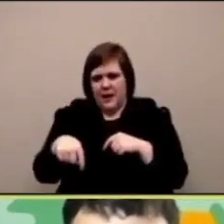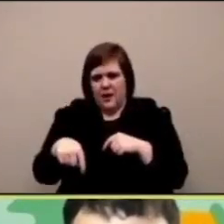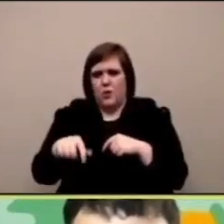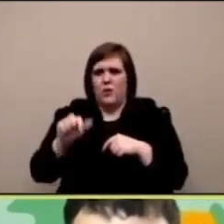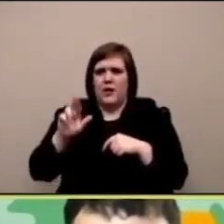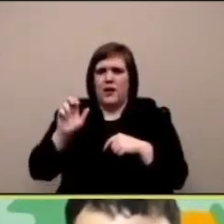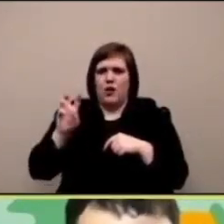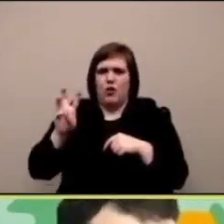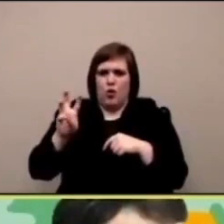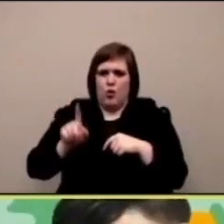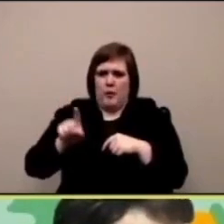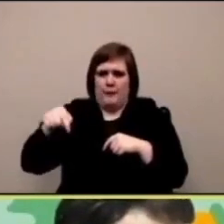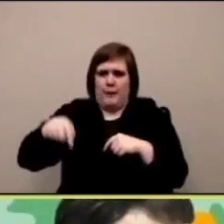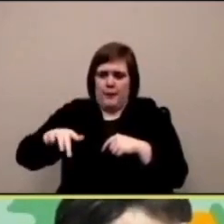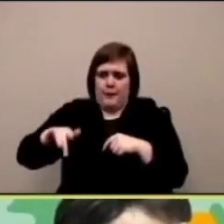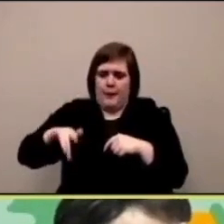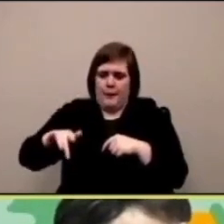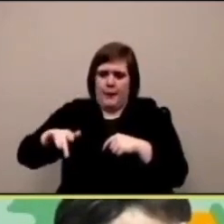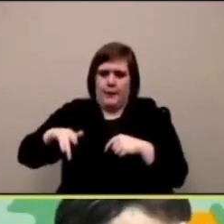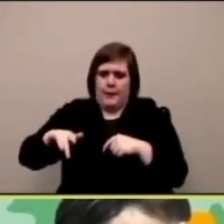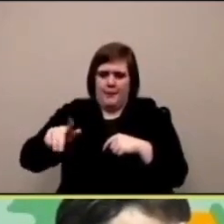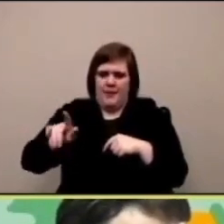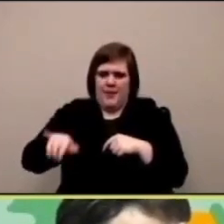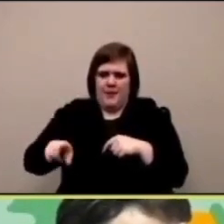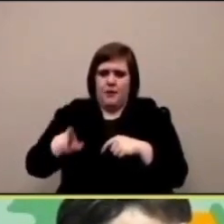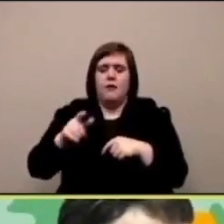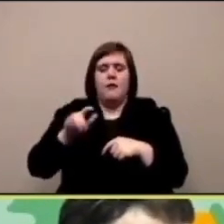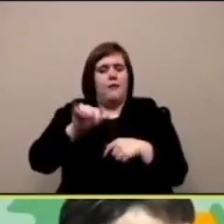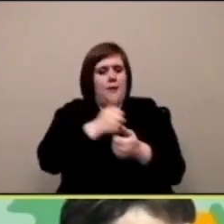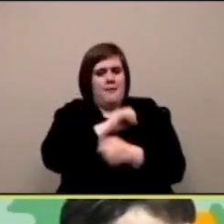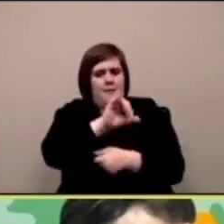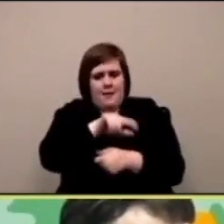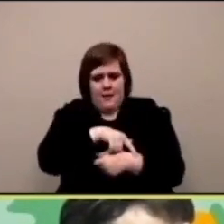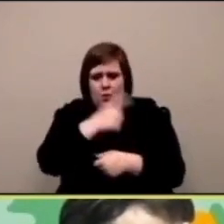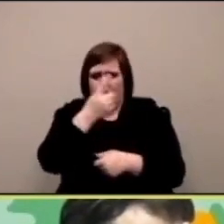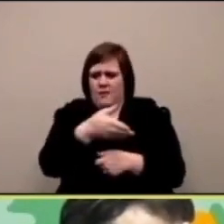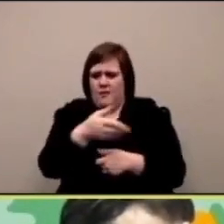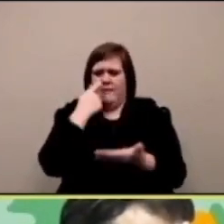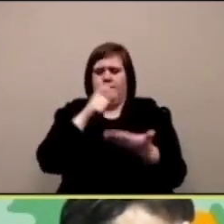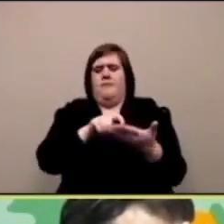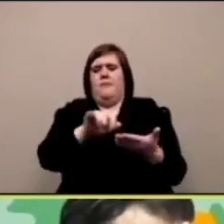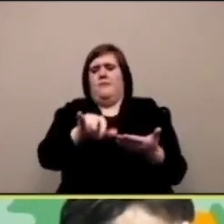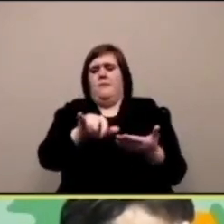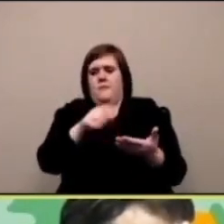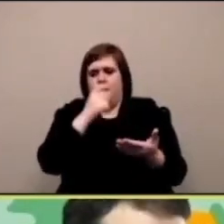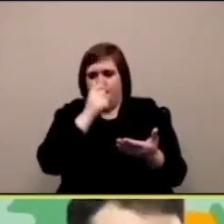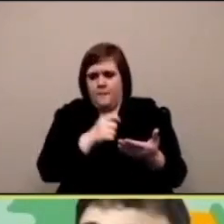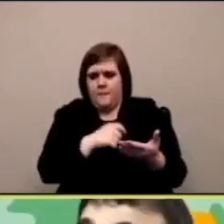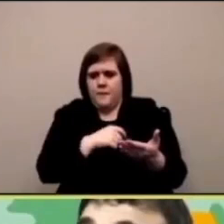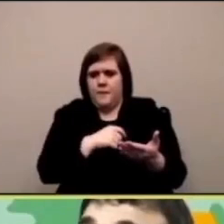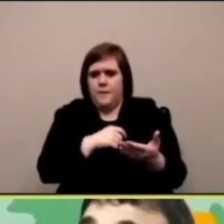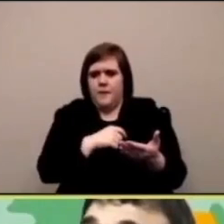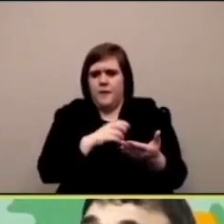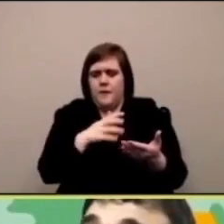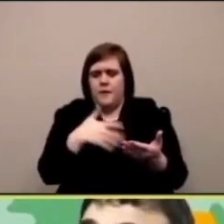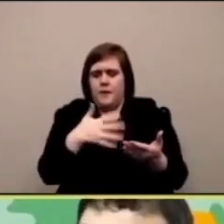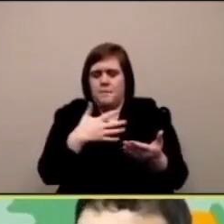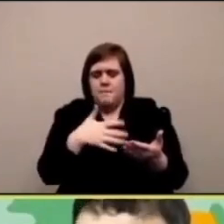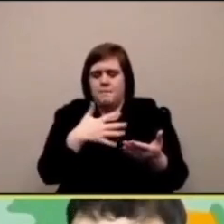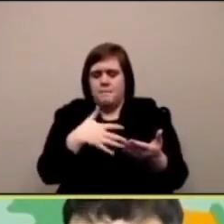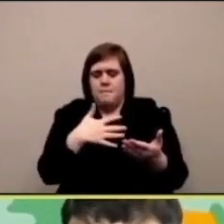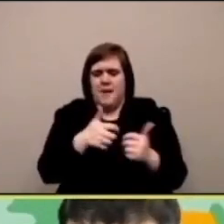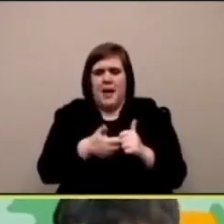in diverse direzioni con le frecce di movimento della